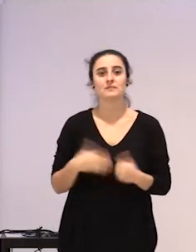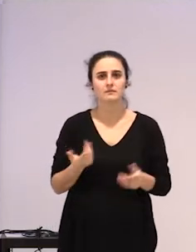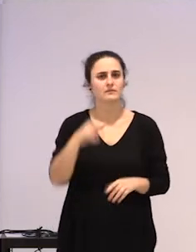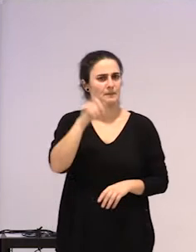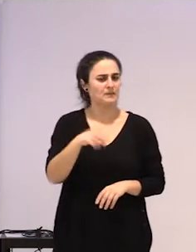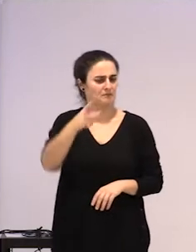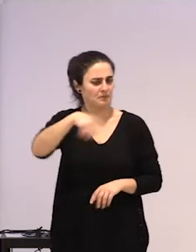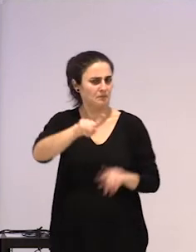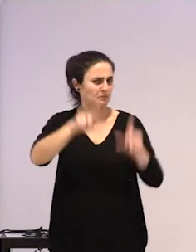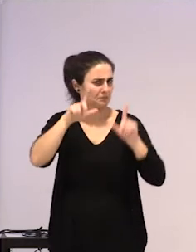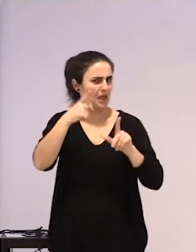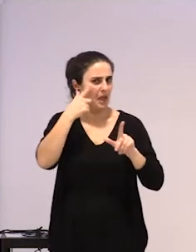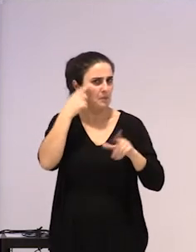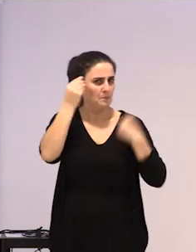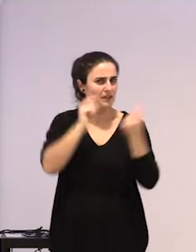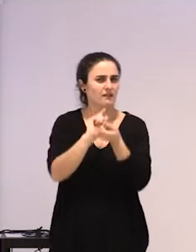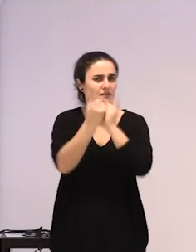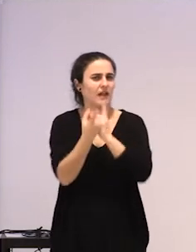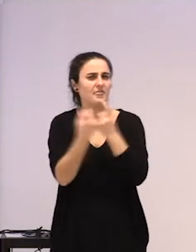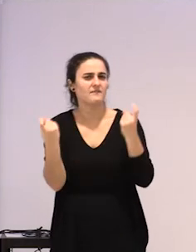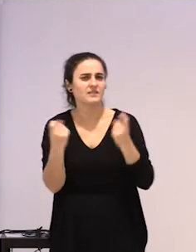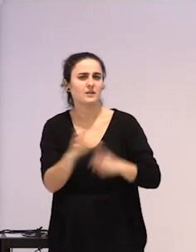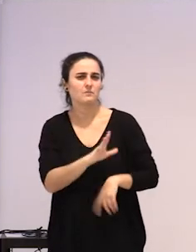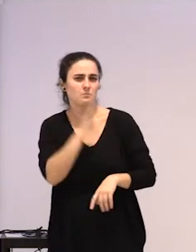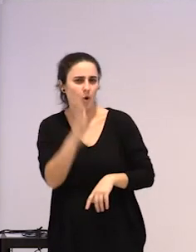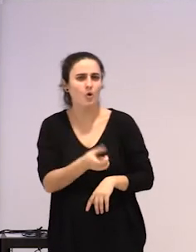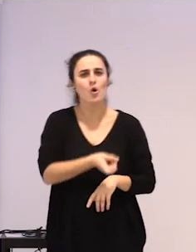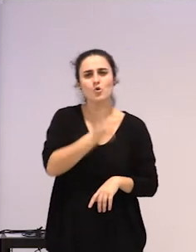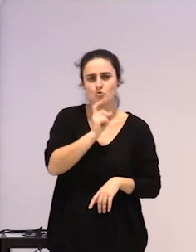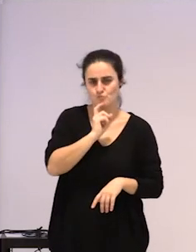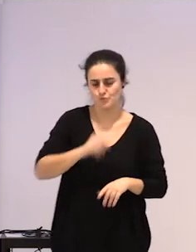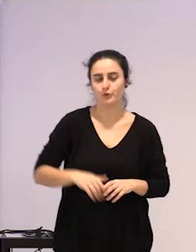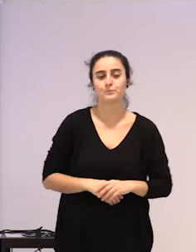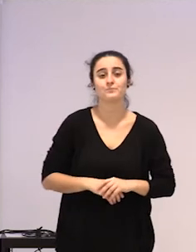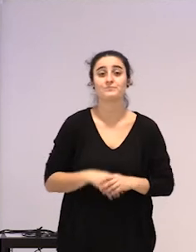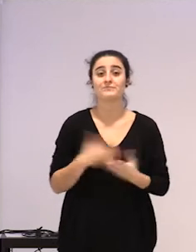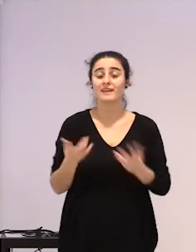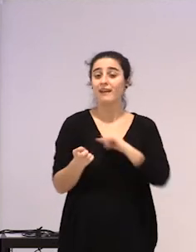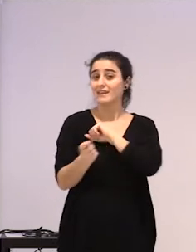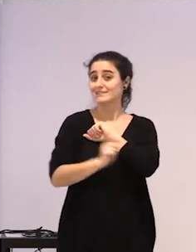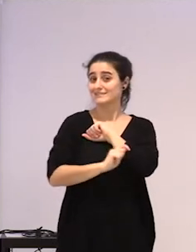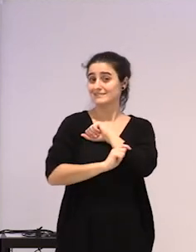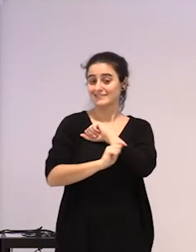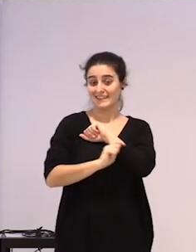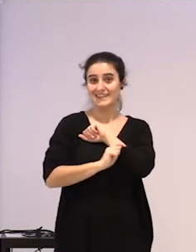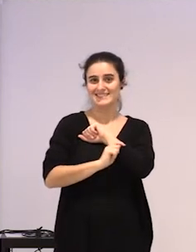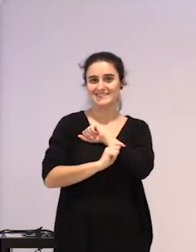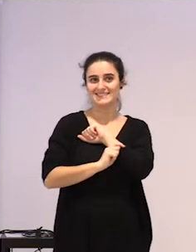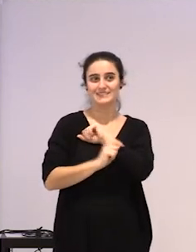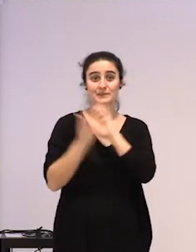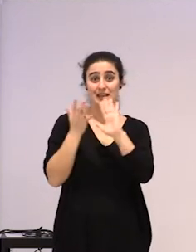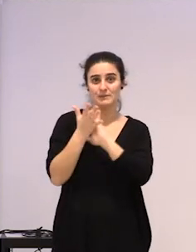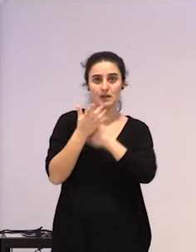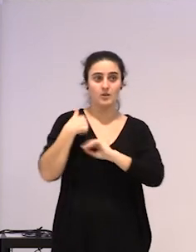ikusten duten, ba eraldaketagiteko beharrori. eta estrategia hauek asaltzeko, ekarri